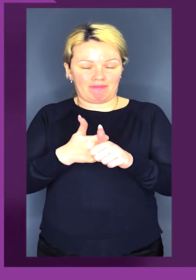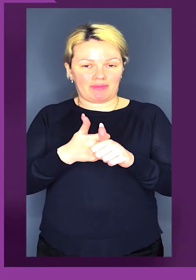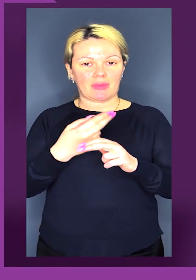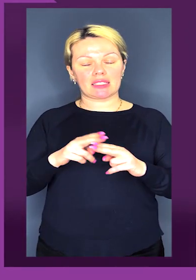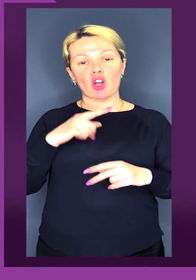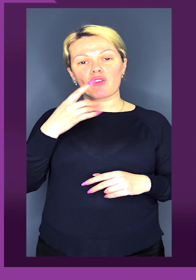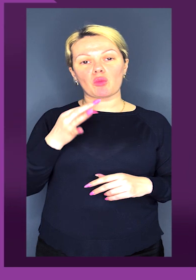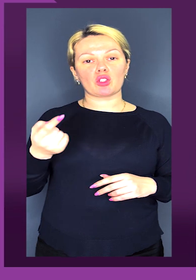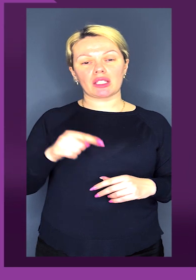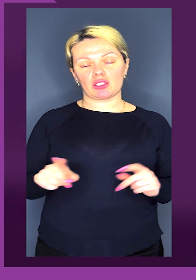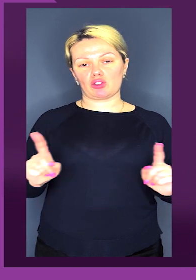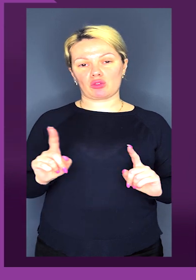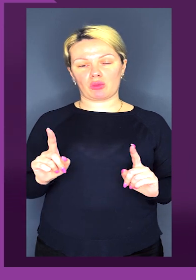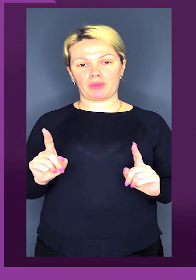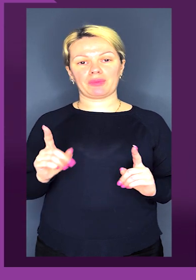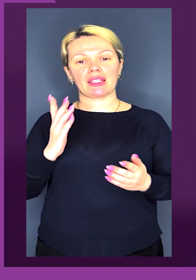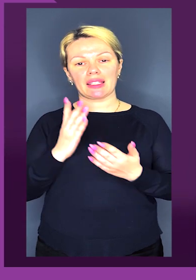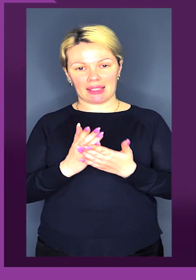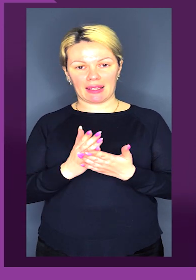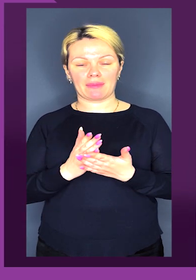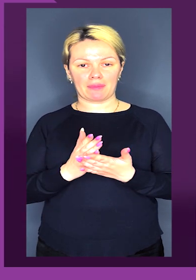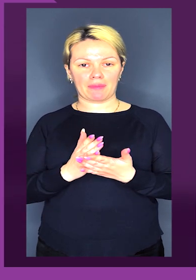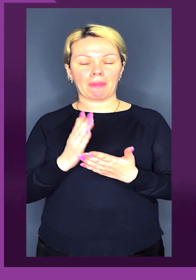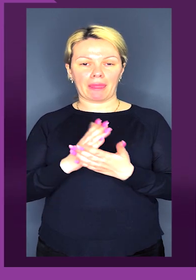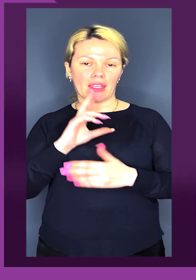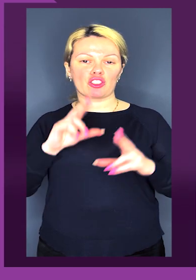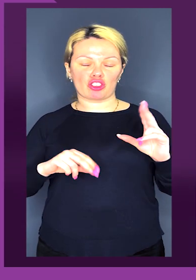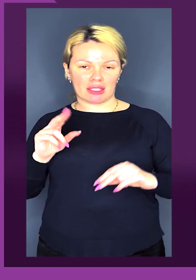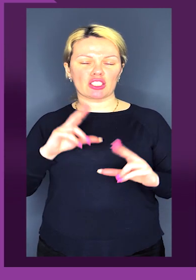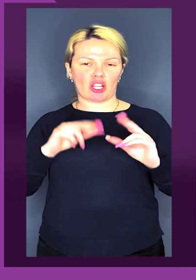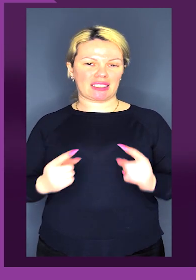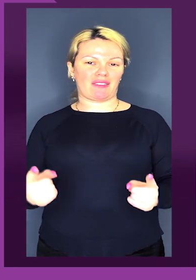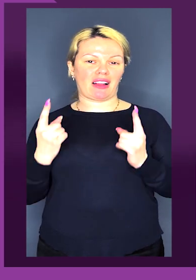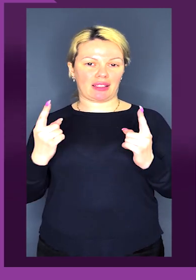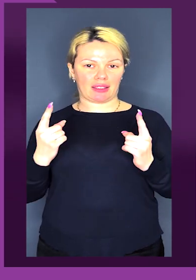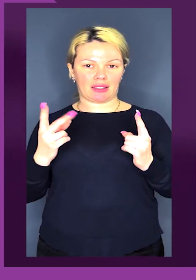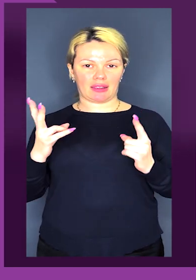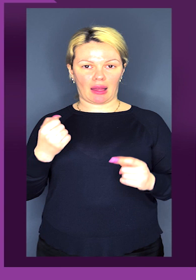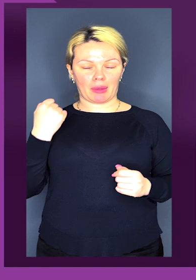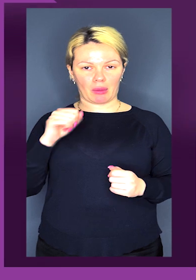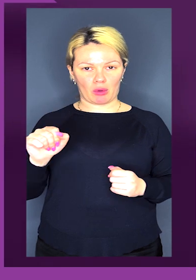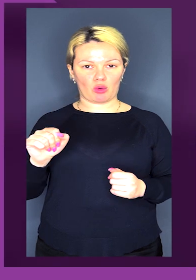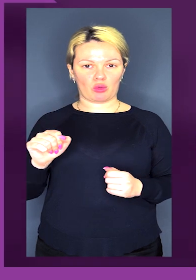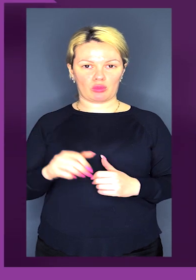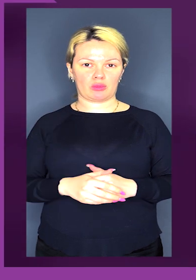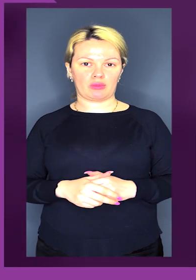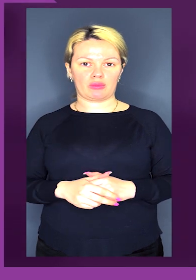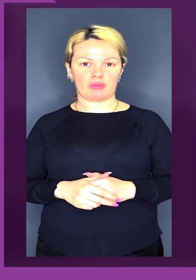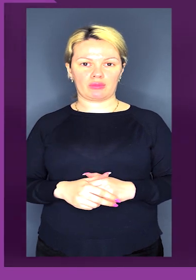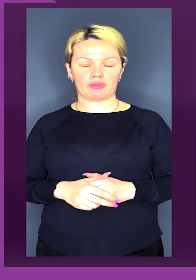Це говорить про те, що є шанси, і шанси великі на перемогу.